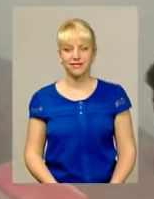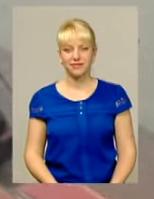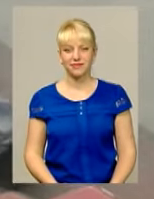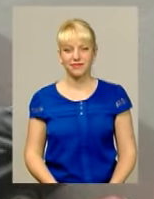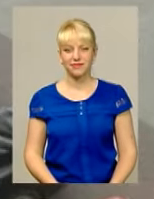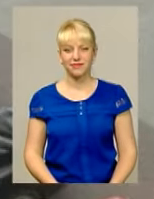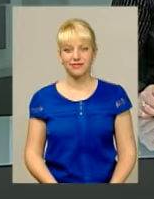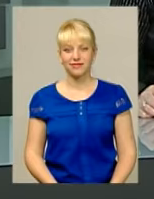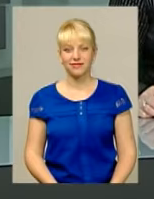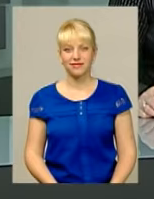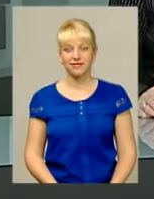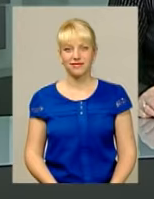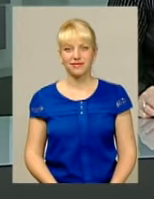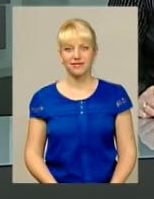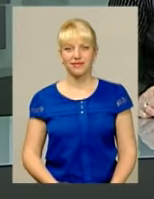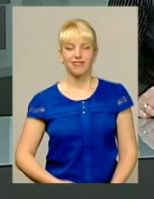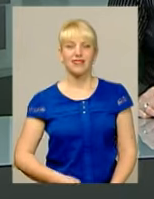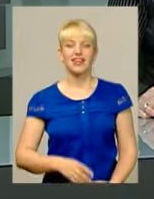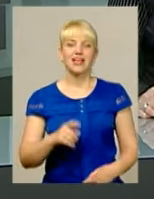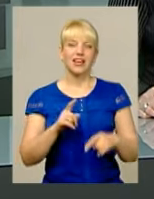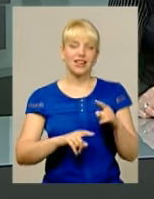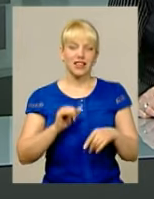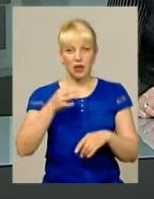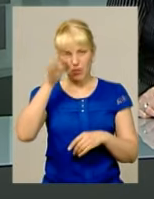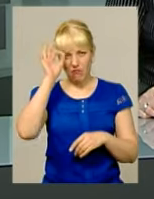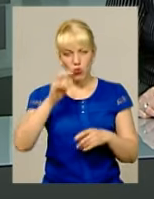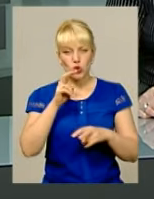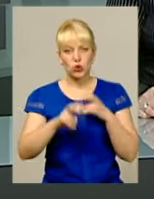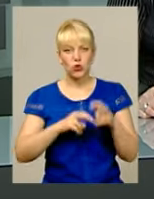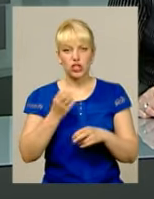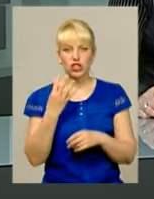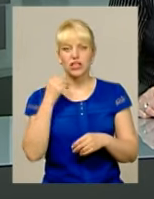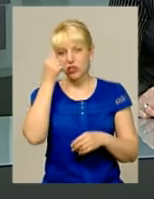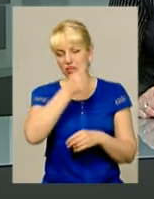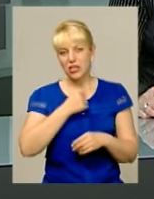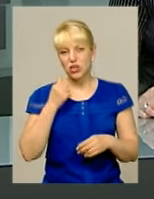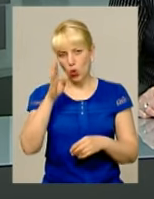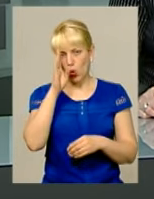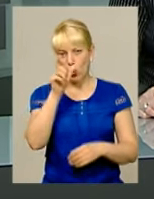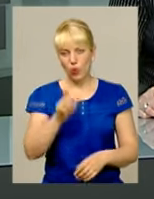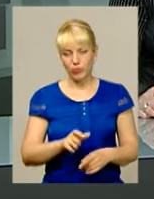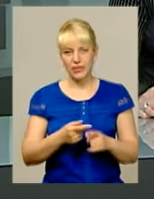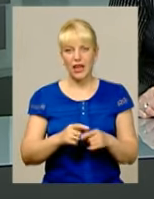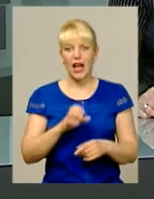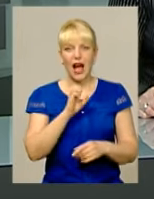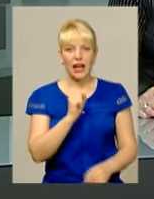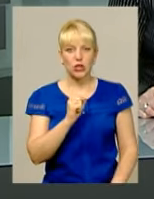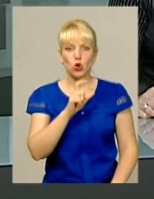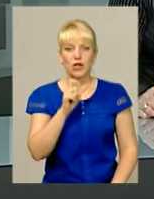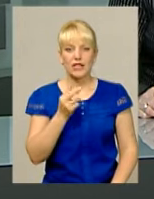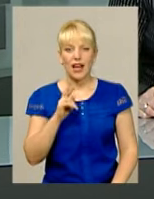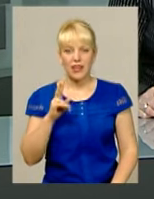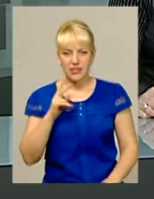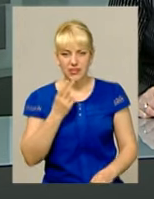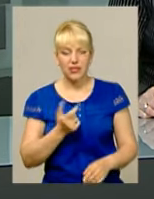випуску Рідні та правоохоронці розшукують 14-річного хлопця Анатолій Заяць 22